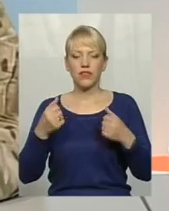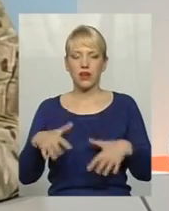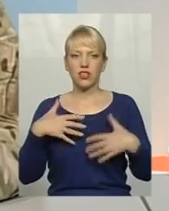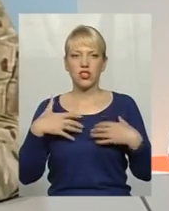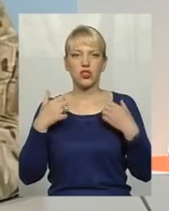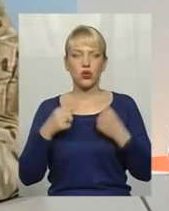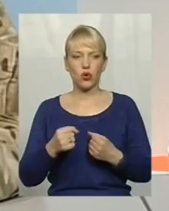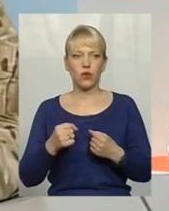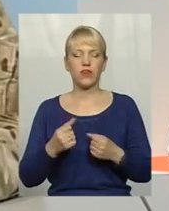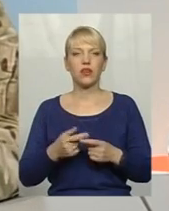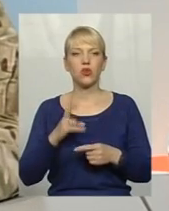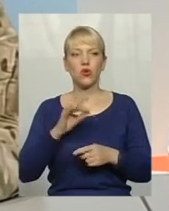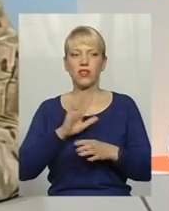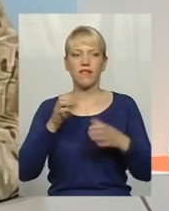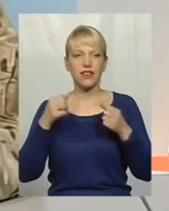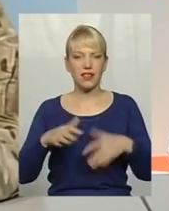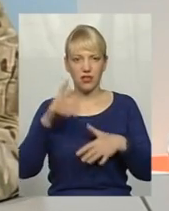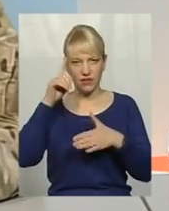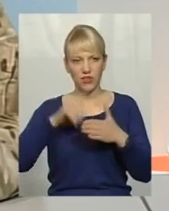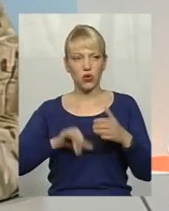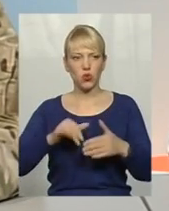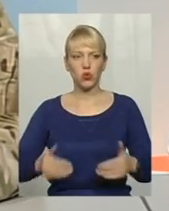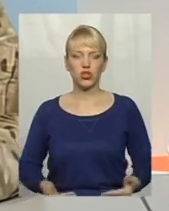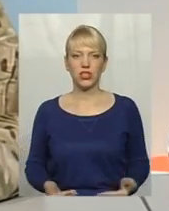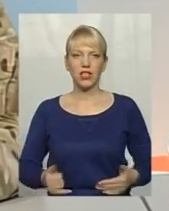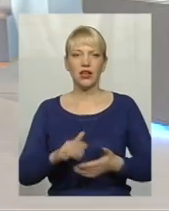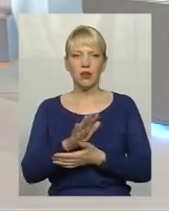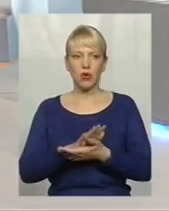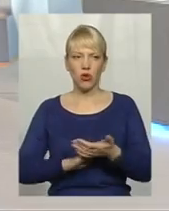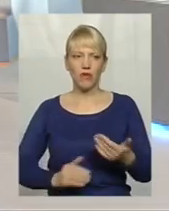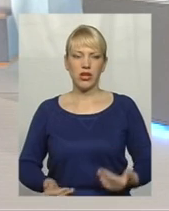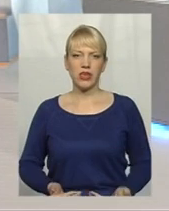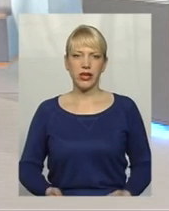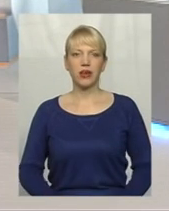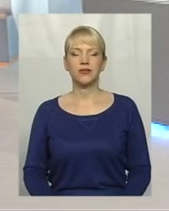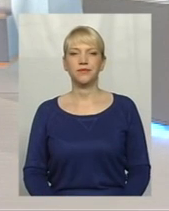втративши, але не втратив віру в життя і продовження життя.